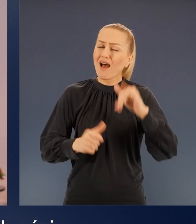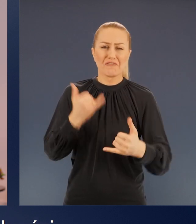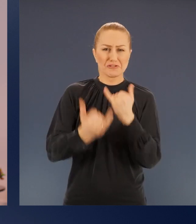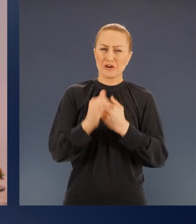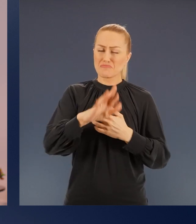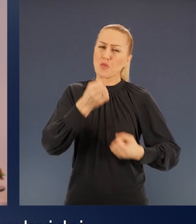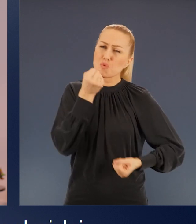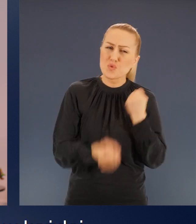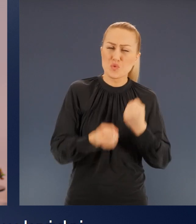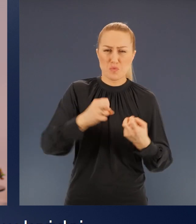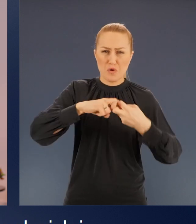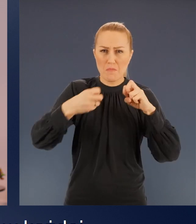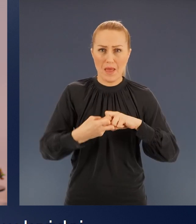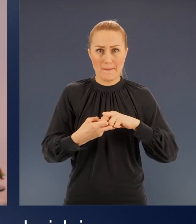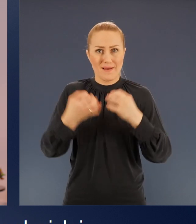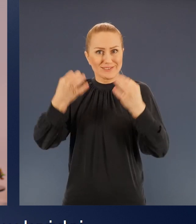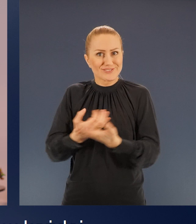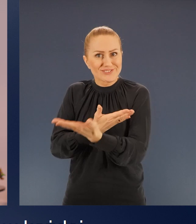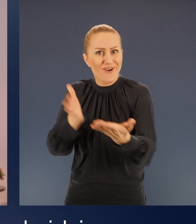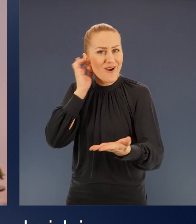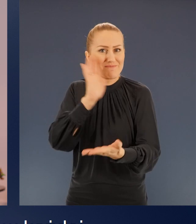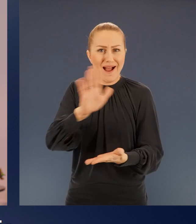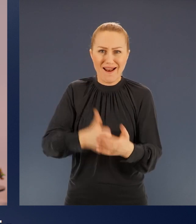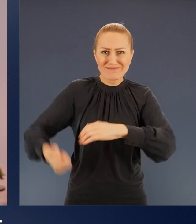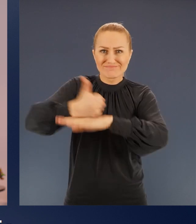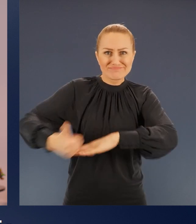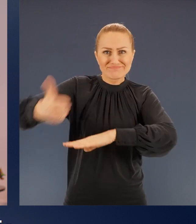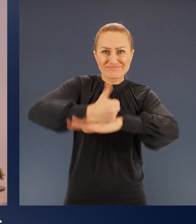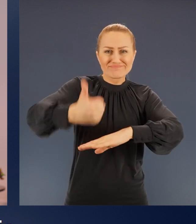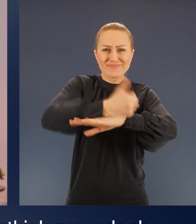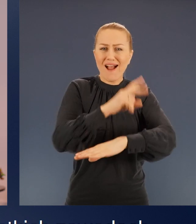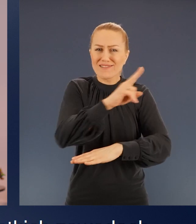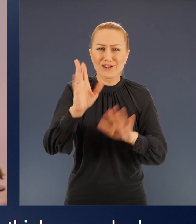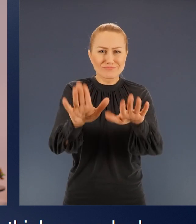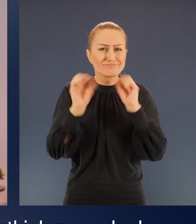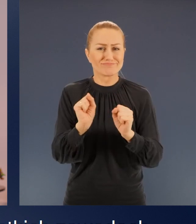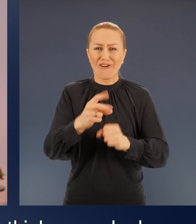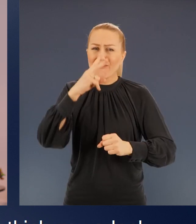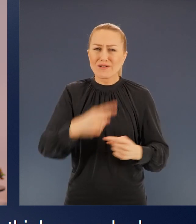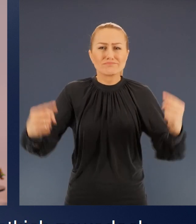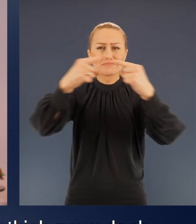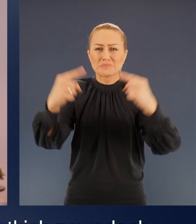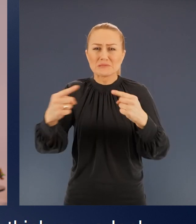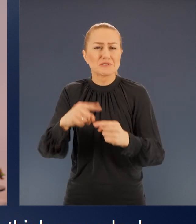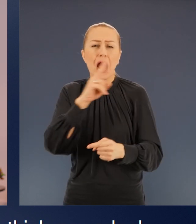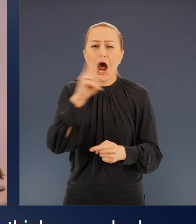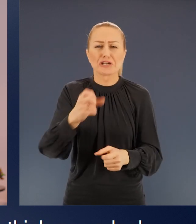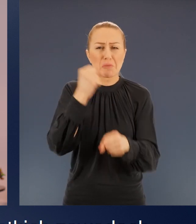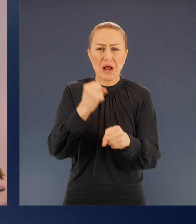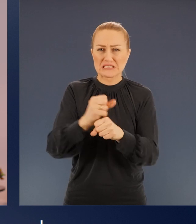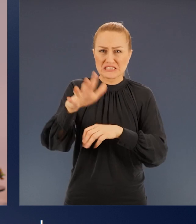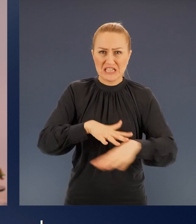trudności. Kobiety są dzisiaj liderkami w każdej praktycznie dziedzinie. Odnajdują się doskonale we wszystkich